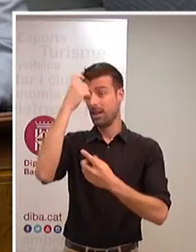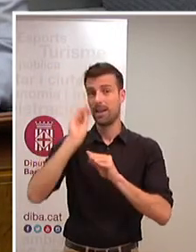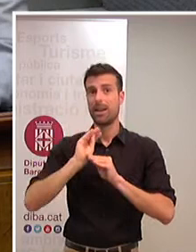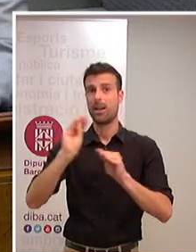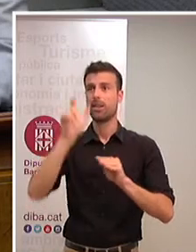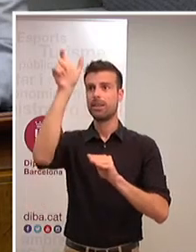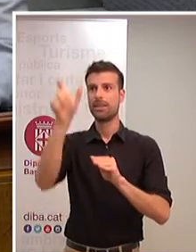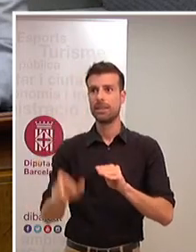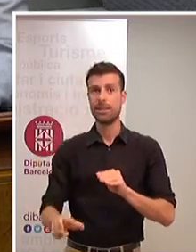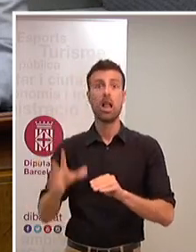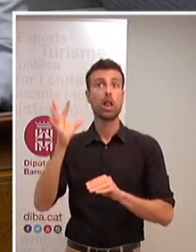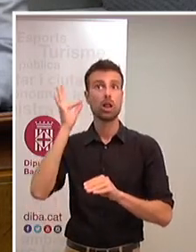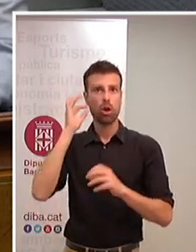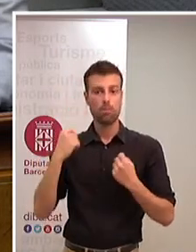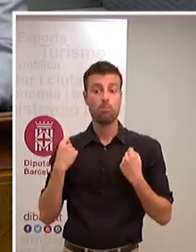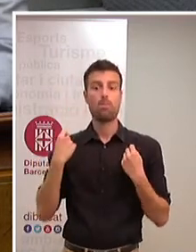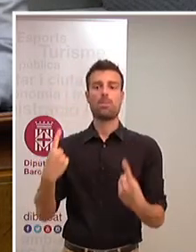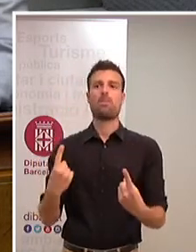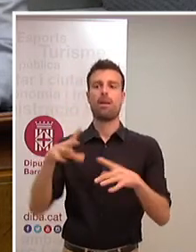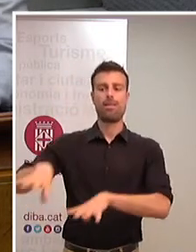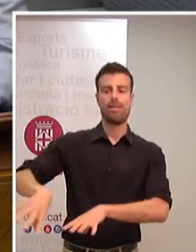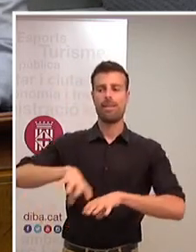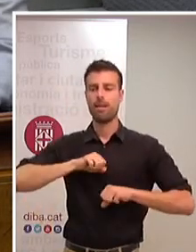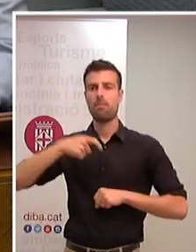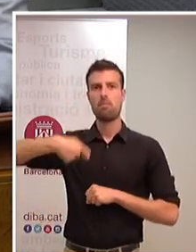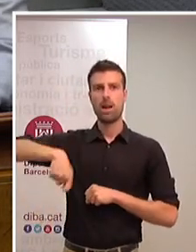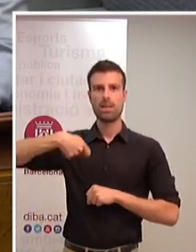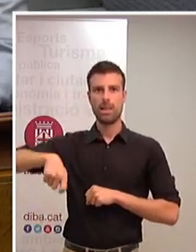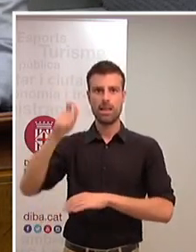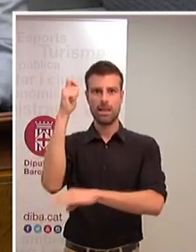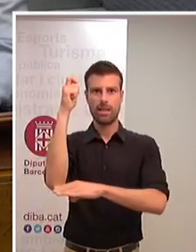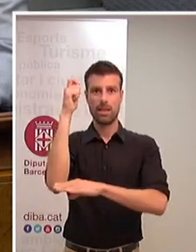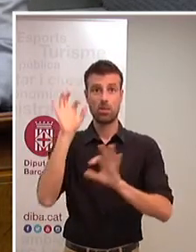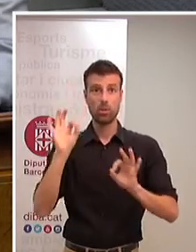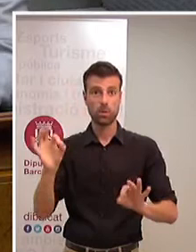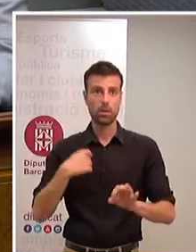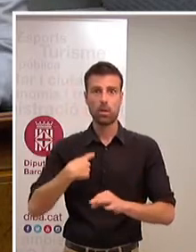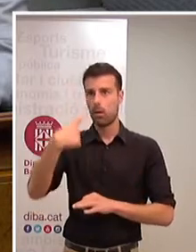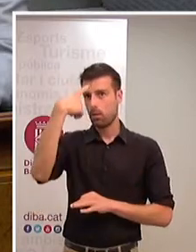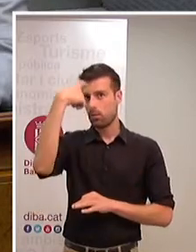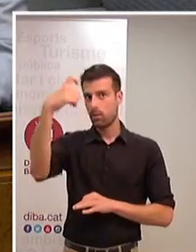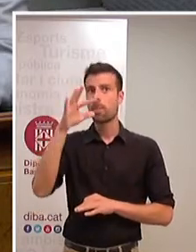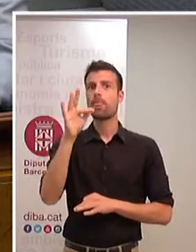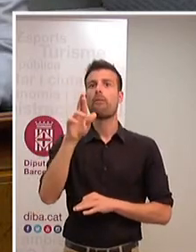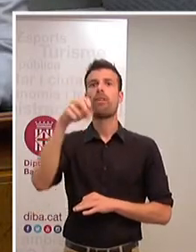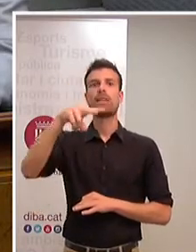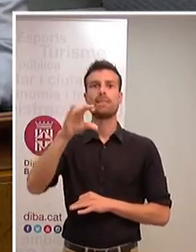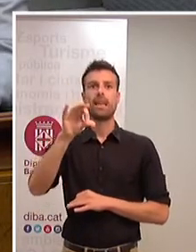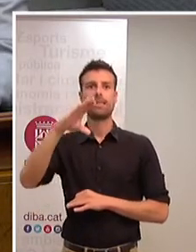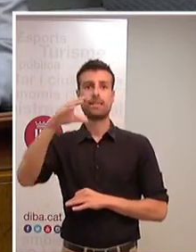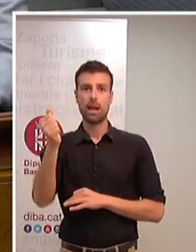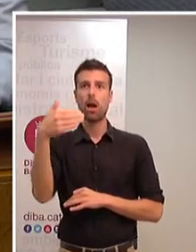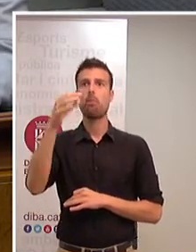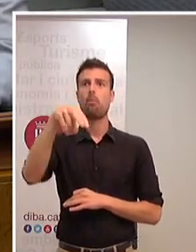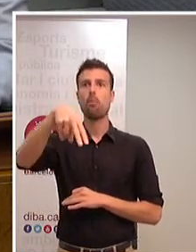dona que accedia a la presidència de la Diputació i recordava a Francesa Fomesson, que va ser una de les primeres dones que va poder